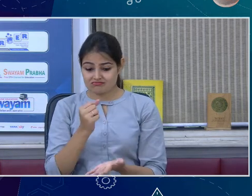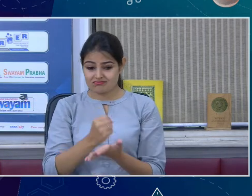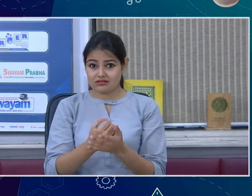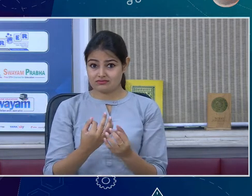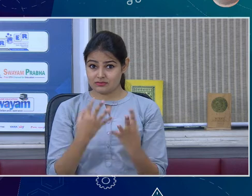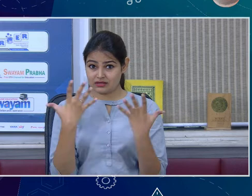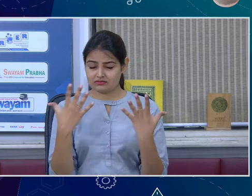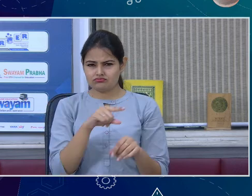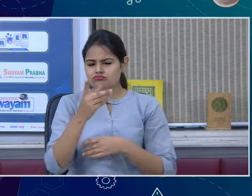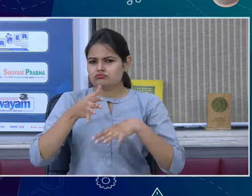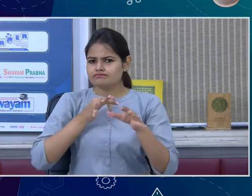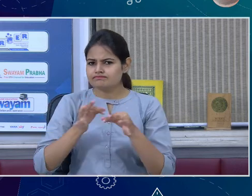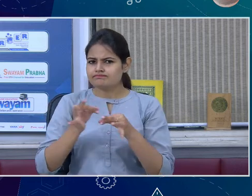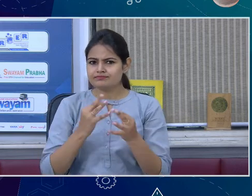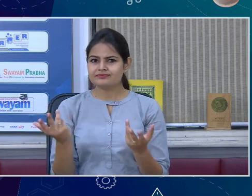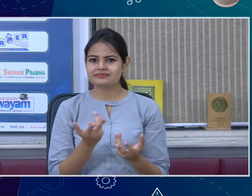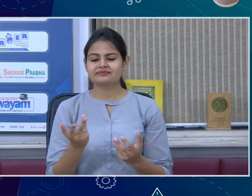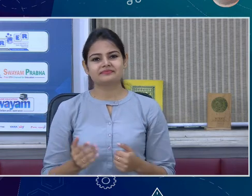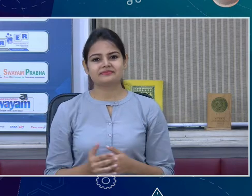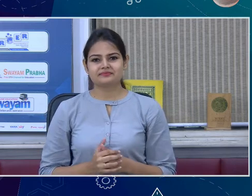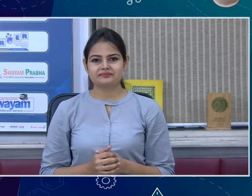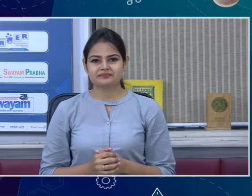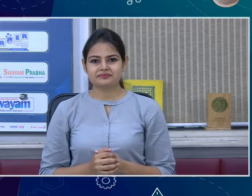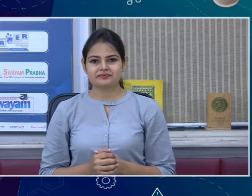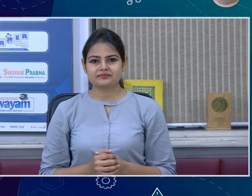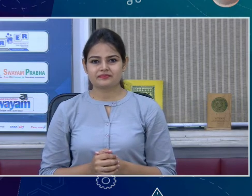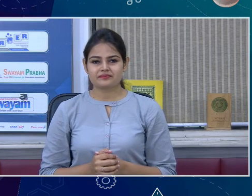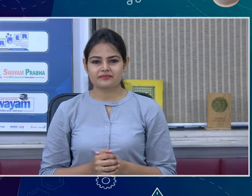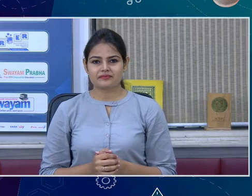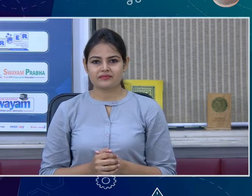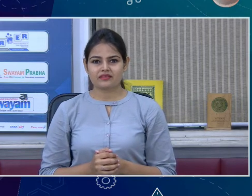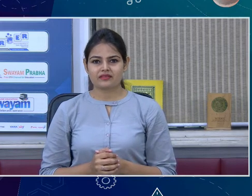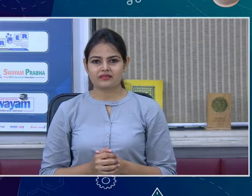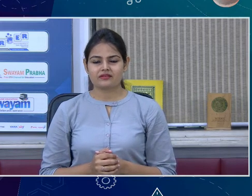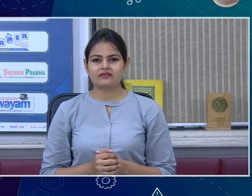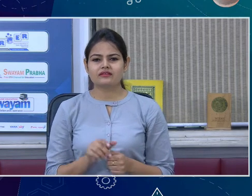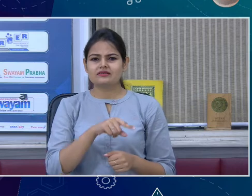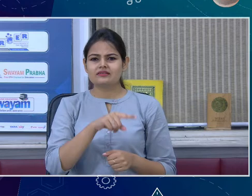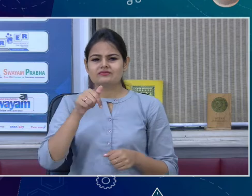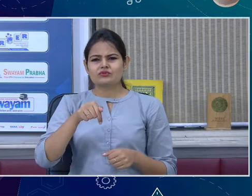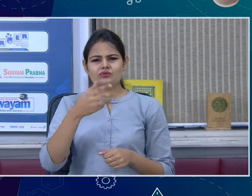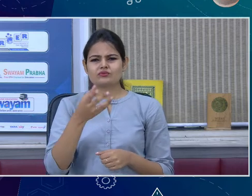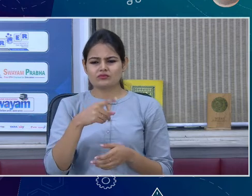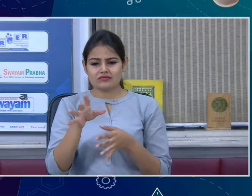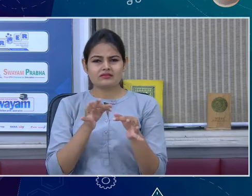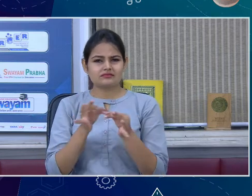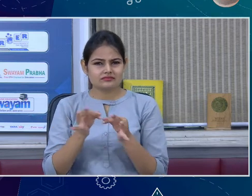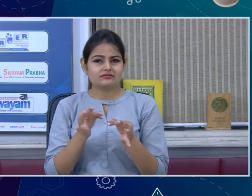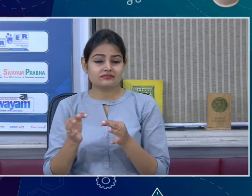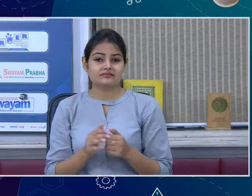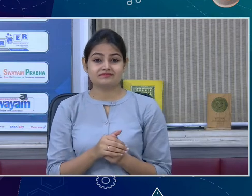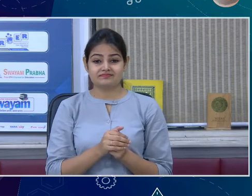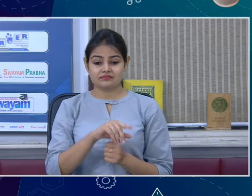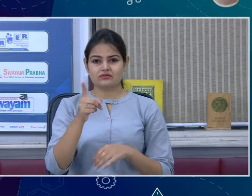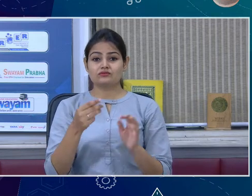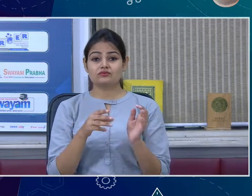in this case of metals, it becomes easy for them to purse it the reason being that metals are solid, we